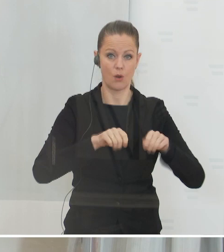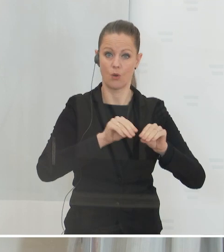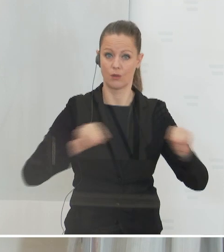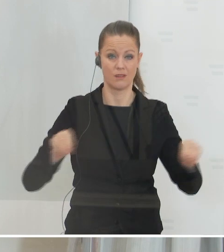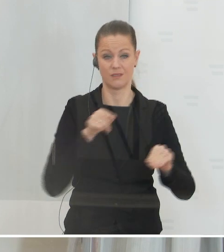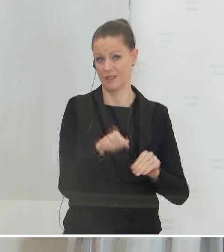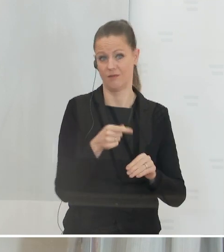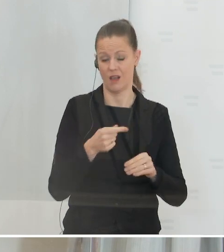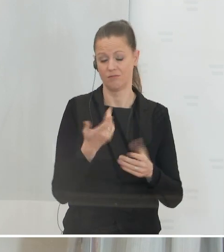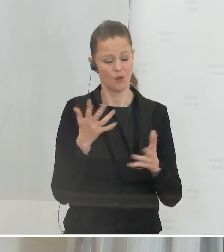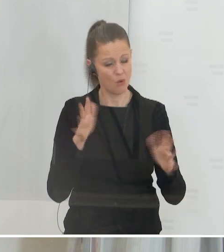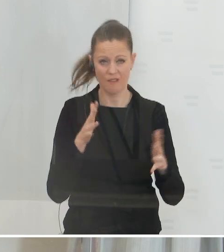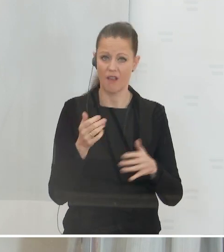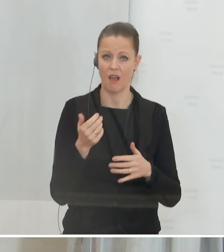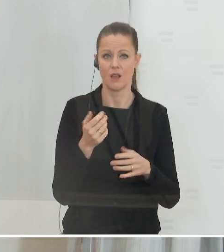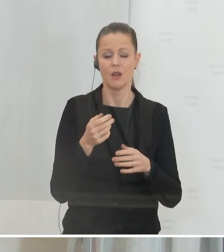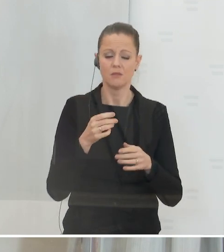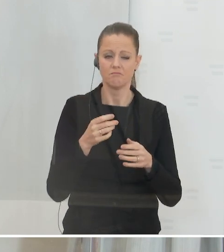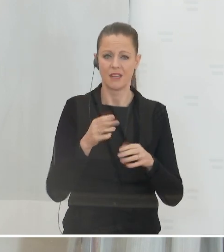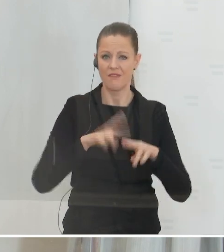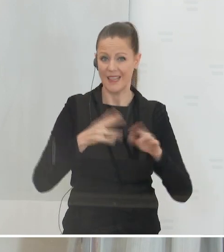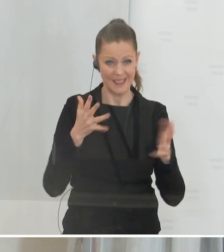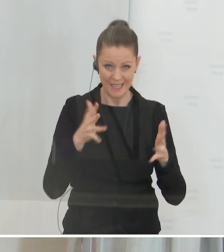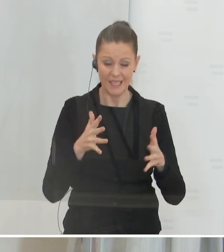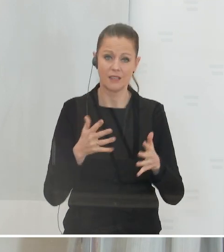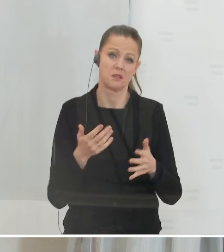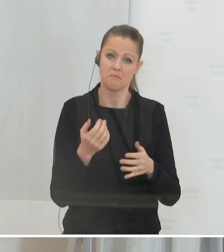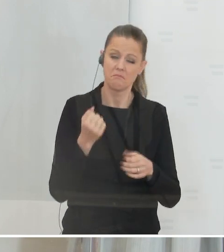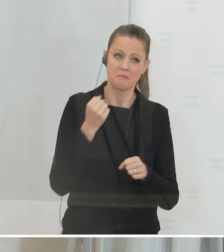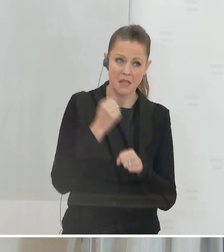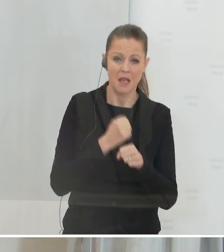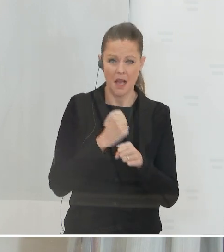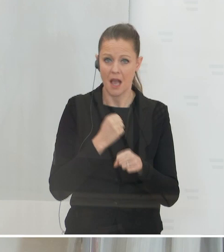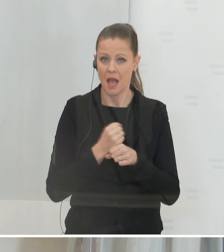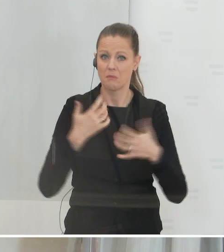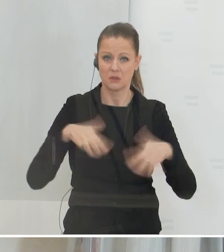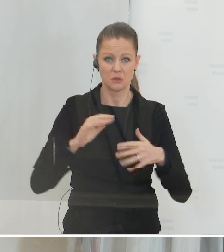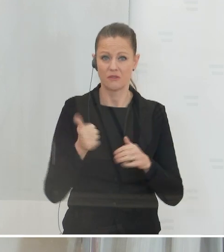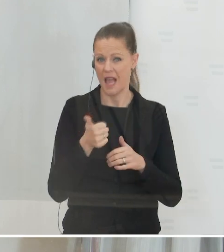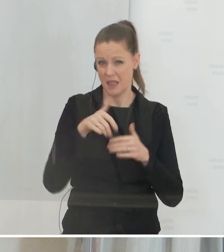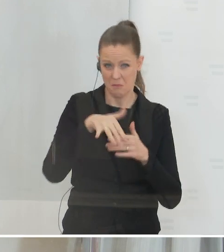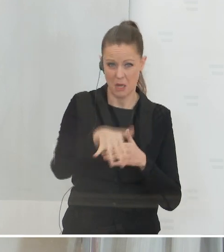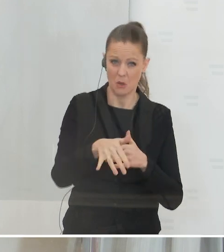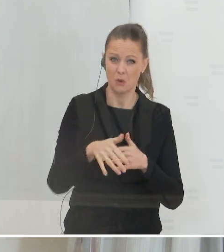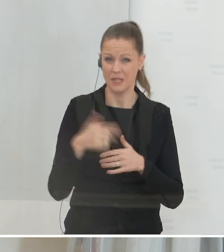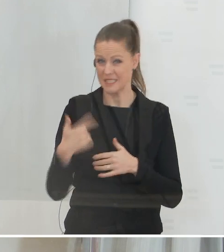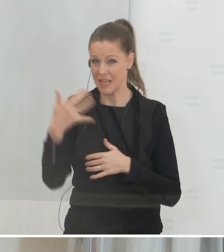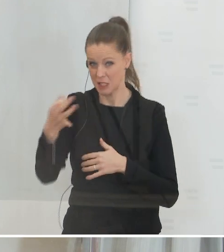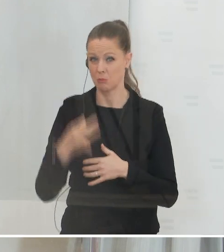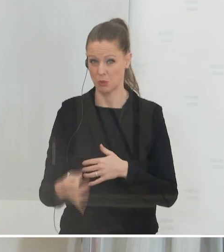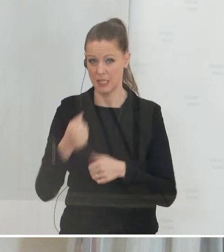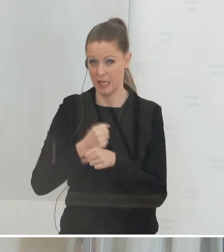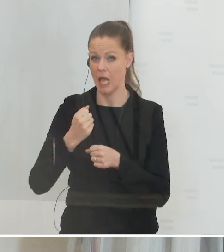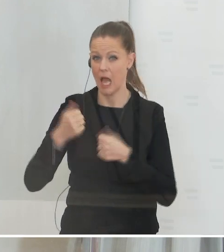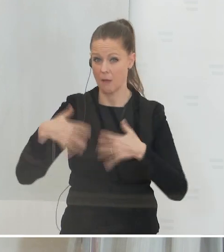Arbeitslosigkeit in der Nähe von einer Million gehabt und damit eine Arbeitslosenrate von an die 20 Prozent. Und das wäre tatsächlich auch aus gesellschaftlicher